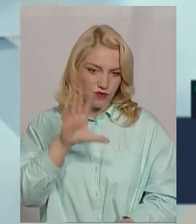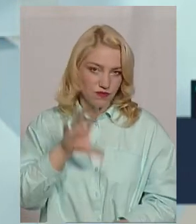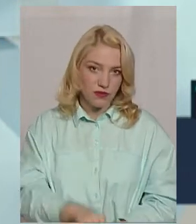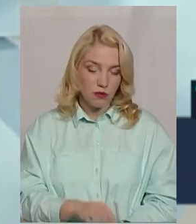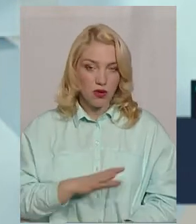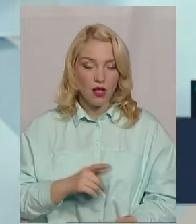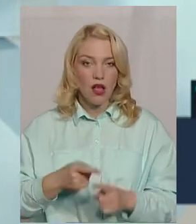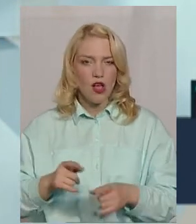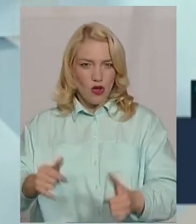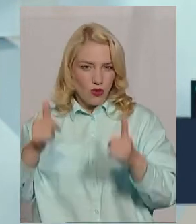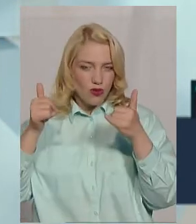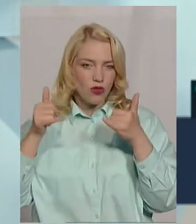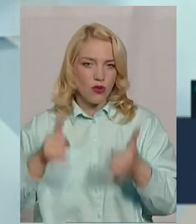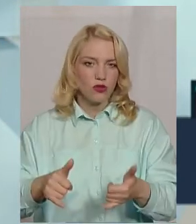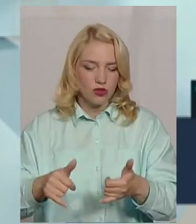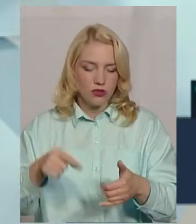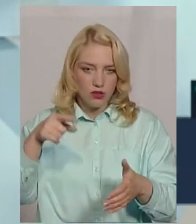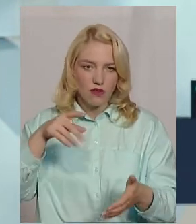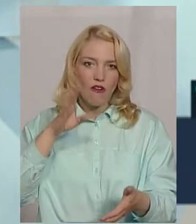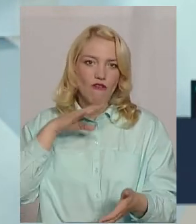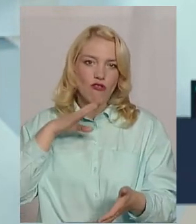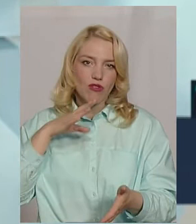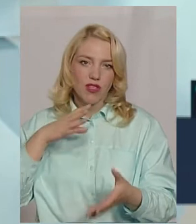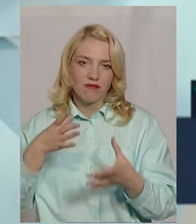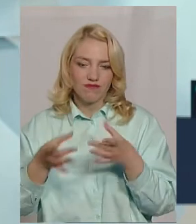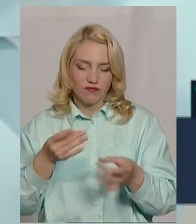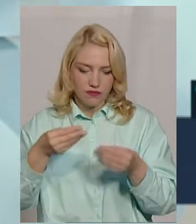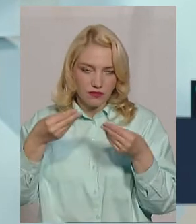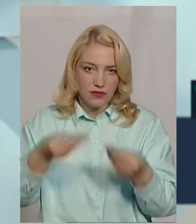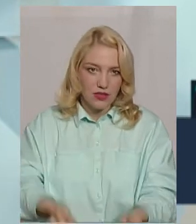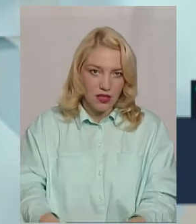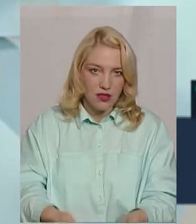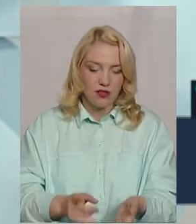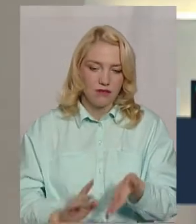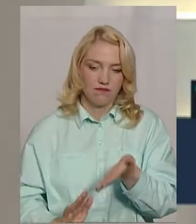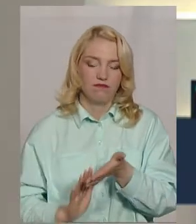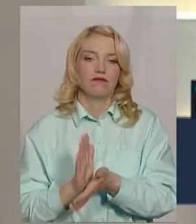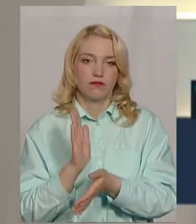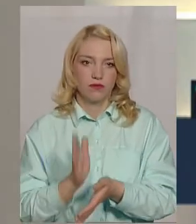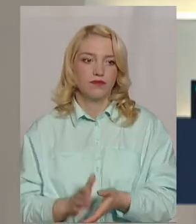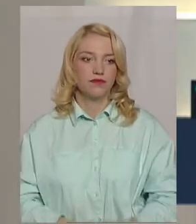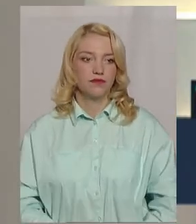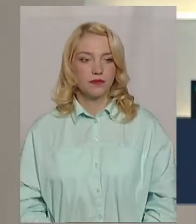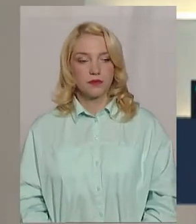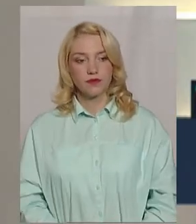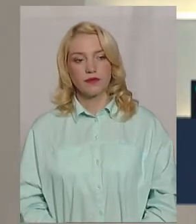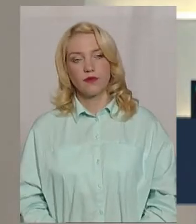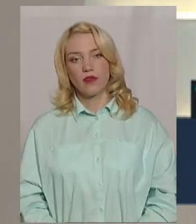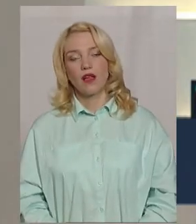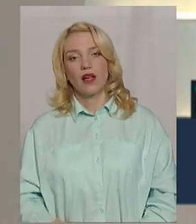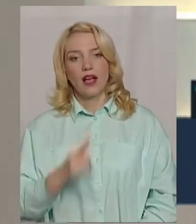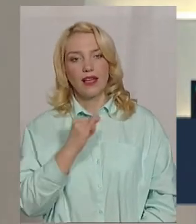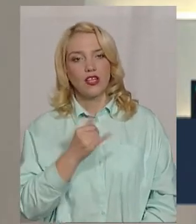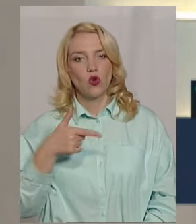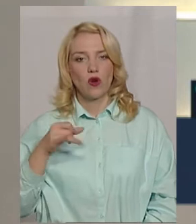то ці дощі, в першу чергу, вони покращили вегетаційний стан рослин. Ще хочу точнити, бо Ігор Гайз зауважив,